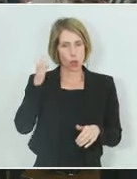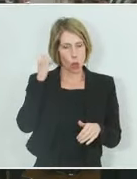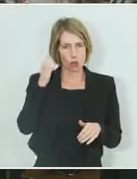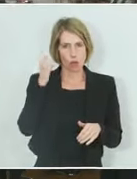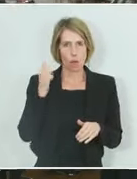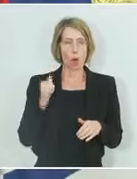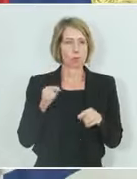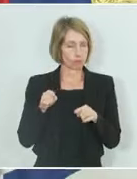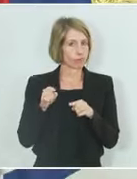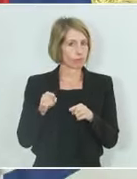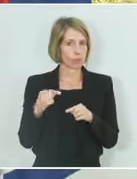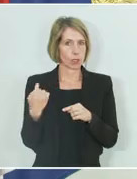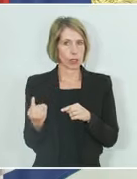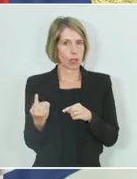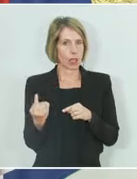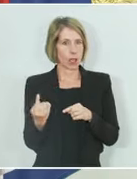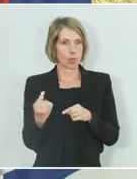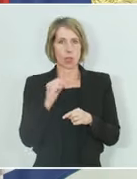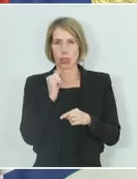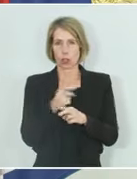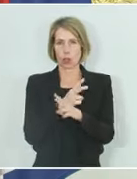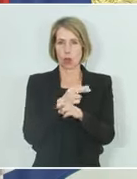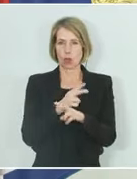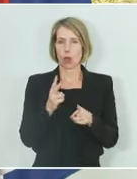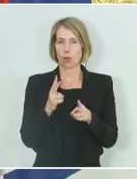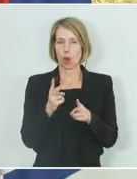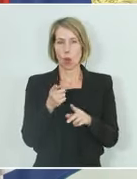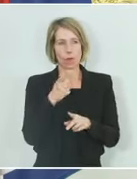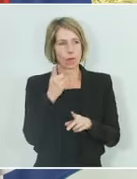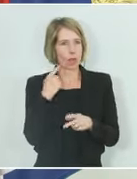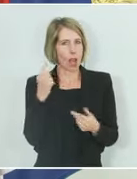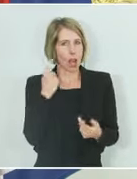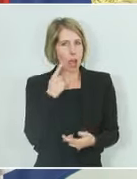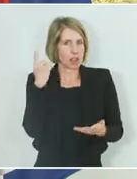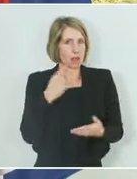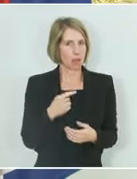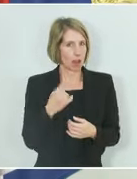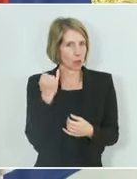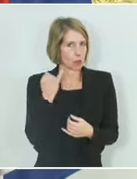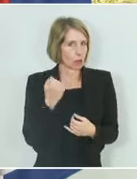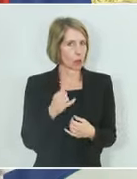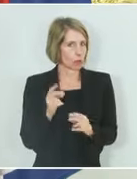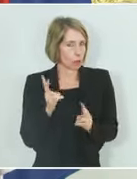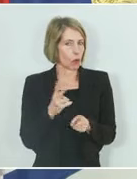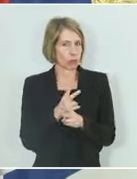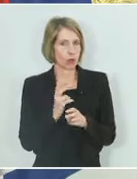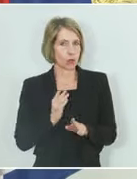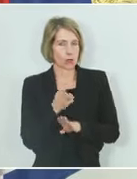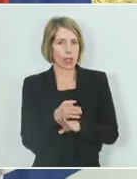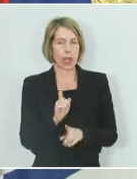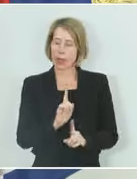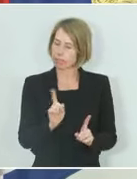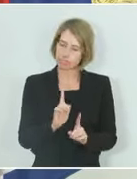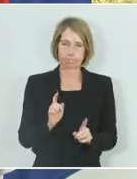in Österreich, weil es uns jetzt gerade einmal so eingefallen ist, sondern der Premierminister ist